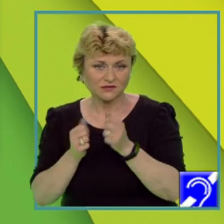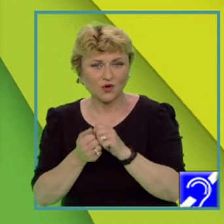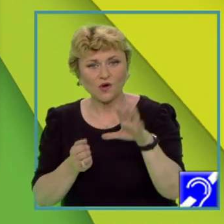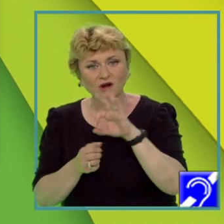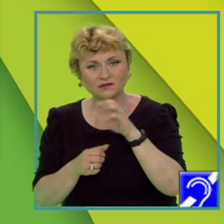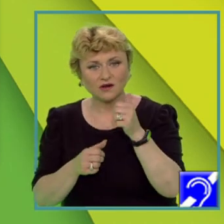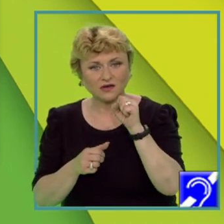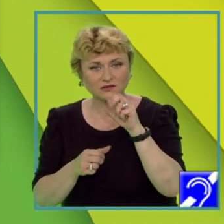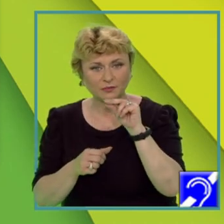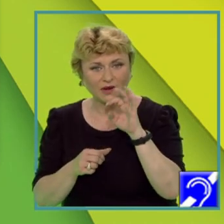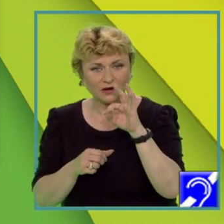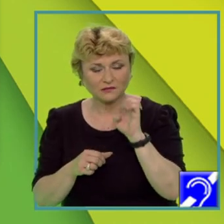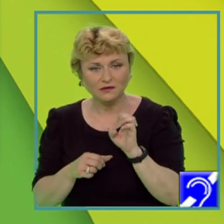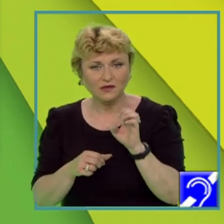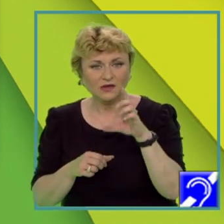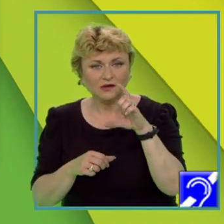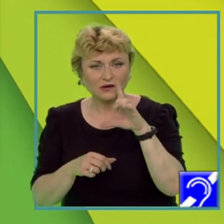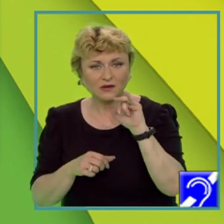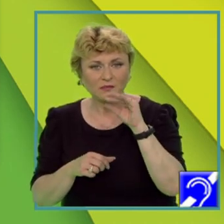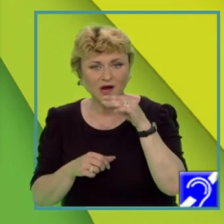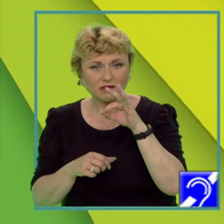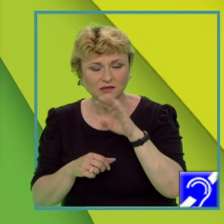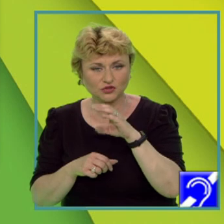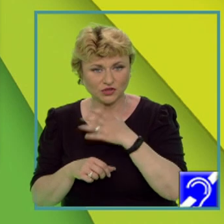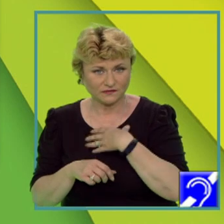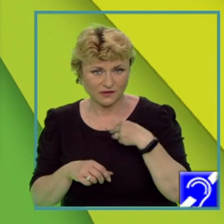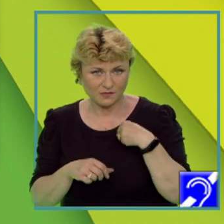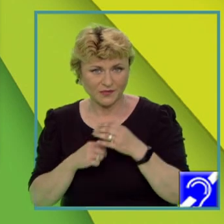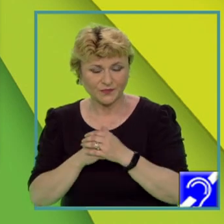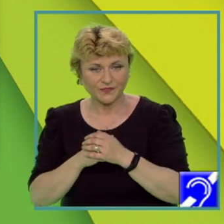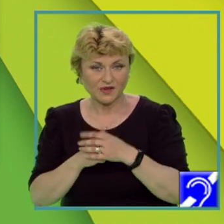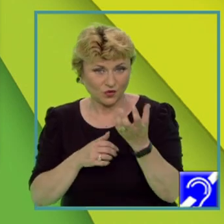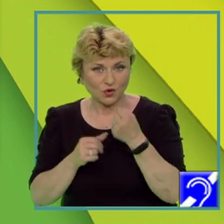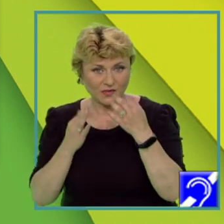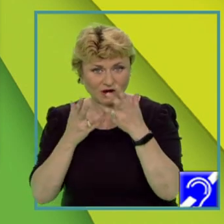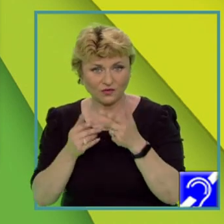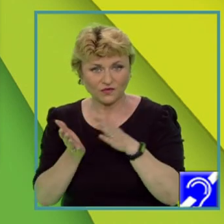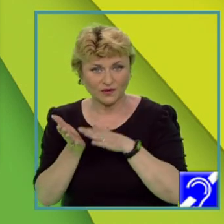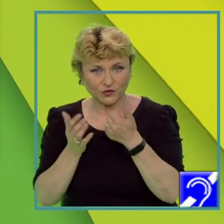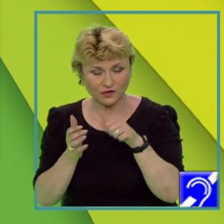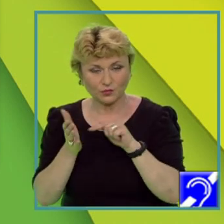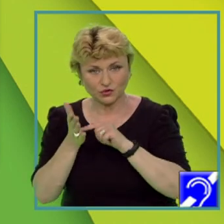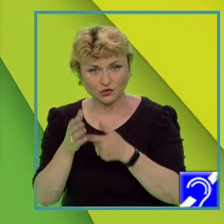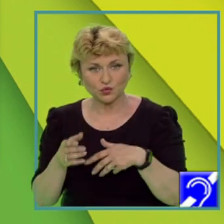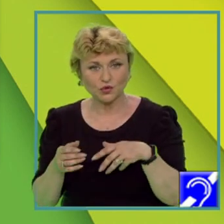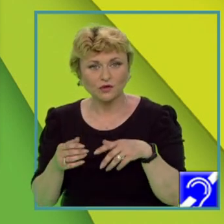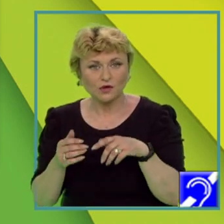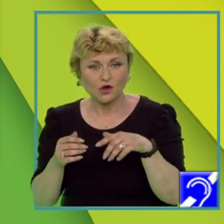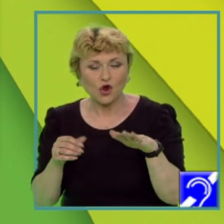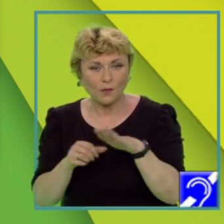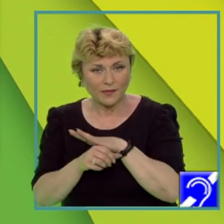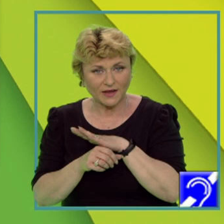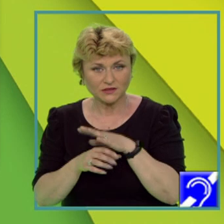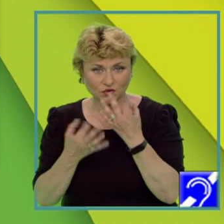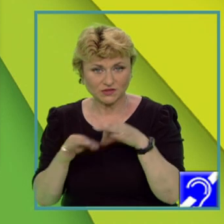aspecte climatice. De asemenea, este important să luăm în calcul faptul că punctajul complet va fi acordat